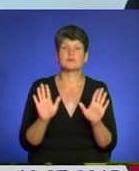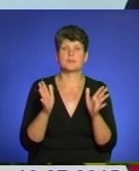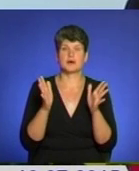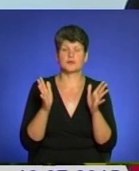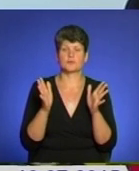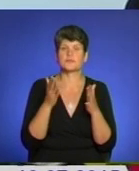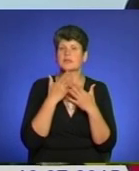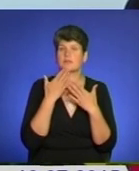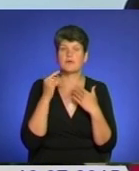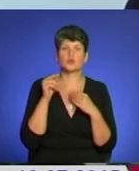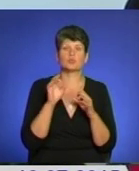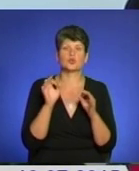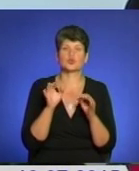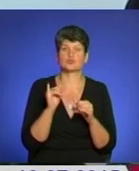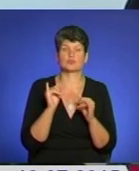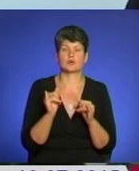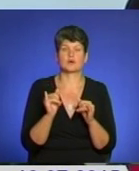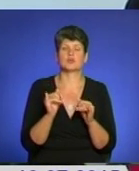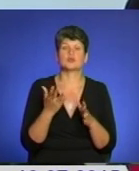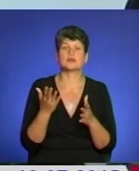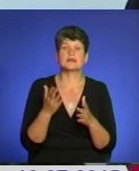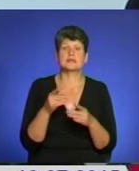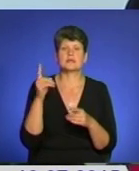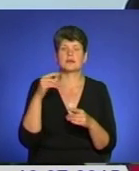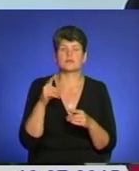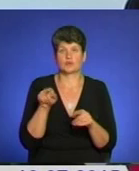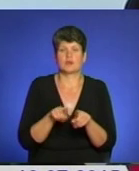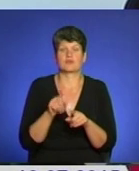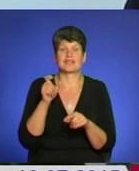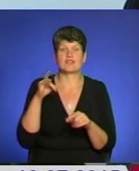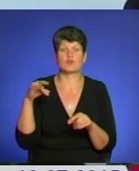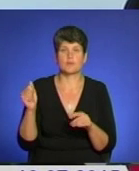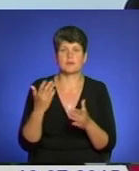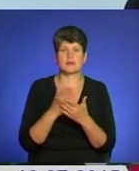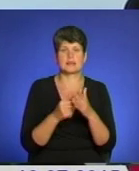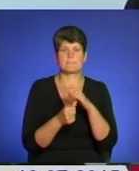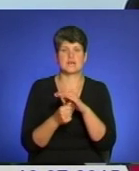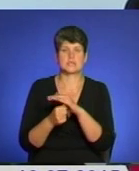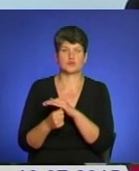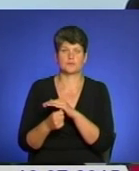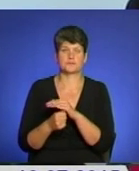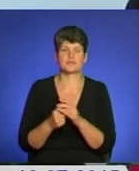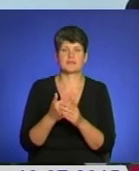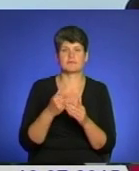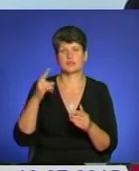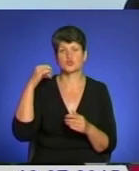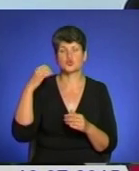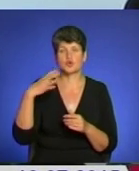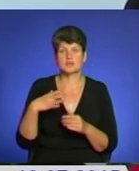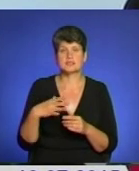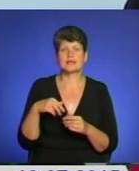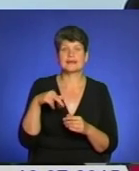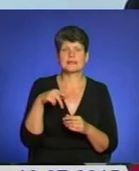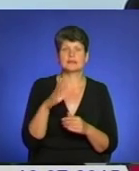нема в тому нічого злого, це робить вся Європа, є сонце, мати з собою парасоль від сонця. І тим